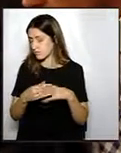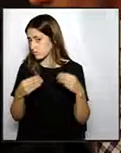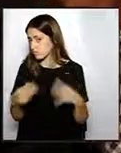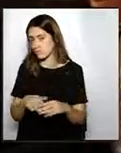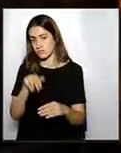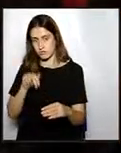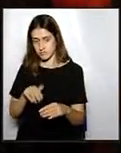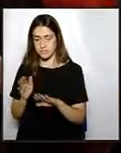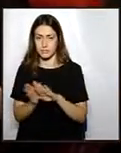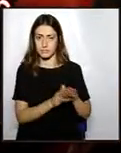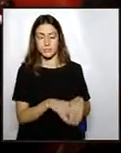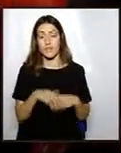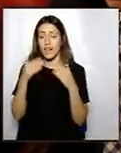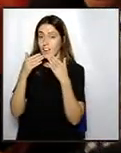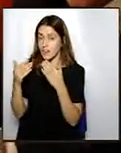Anglada